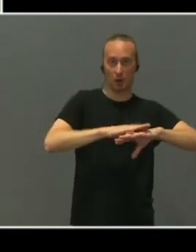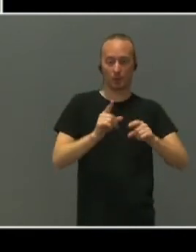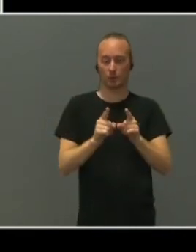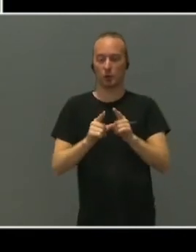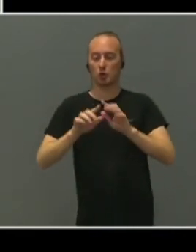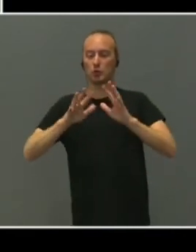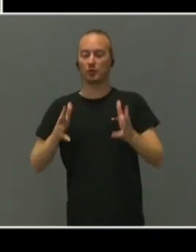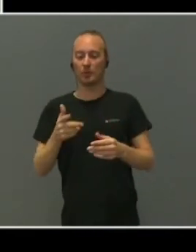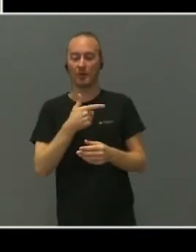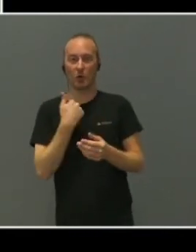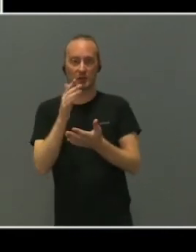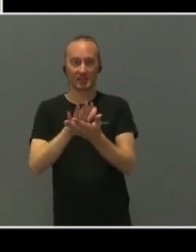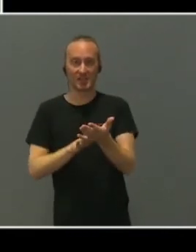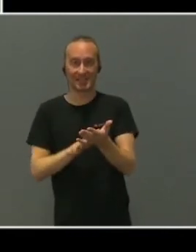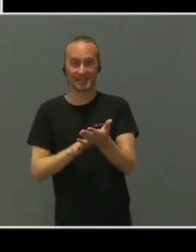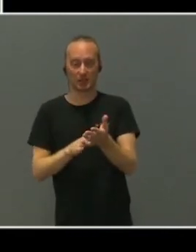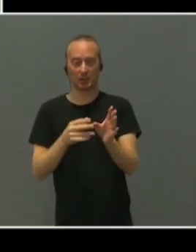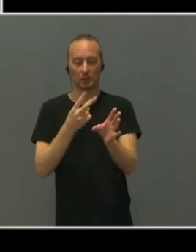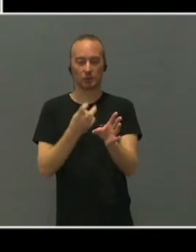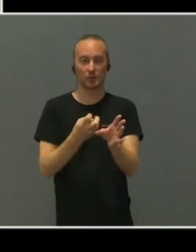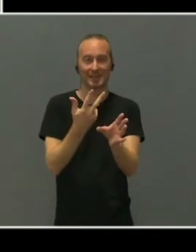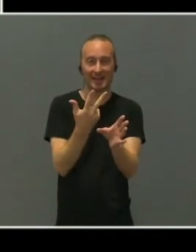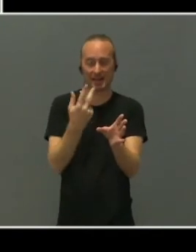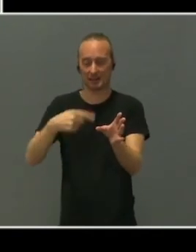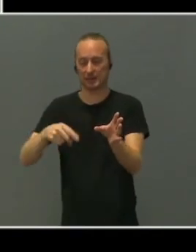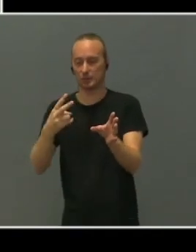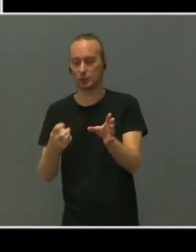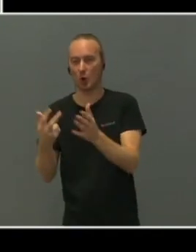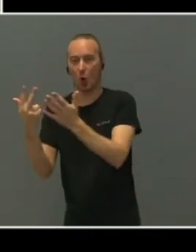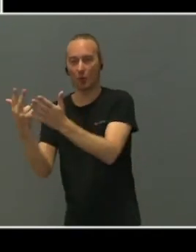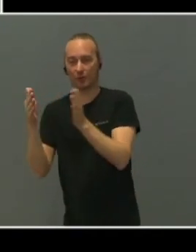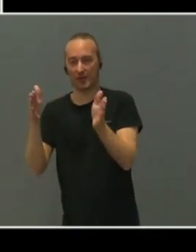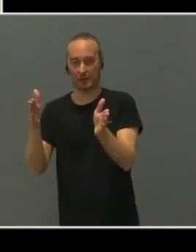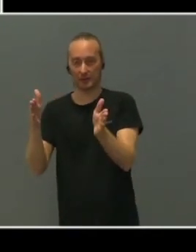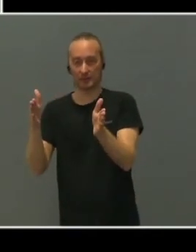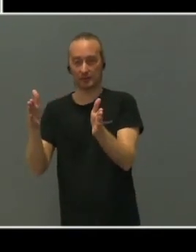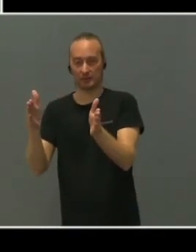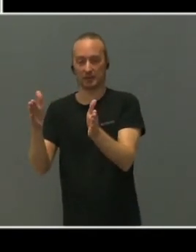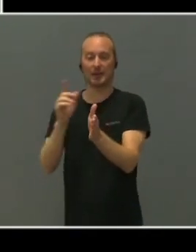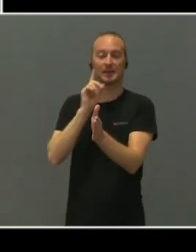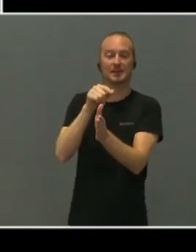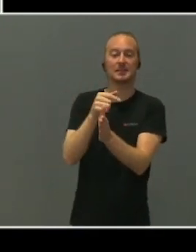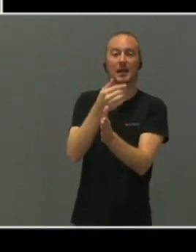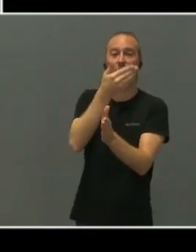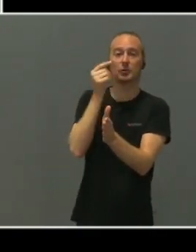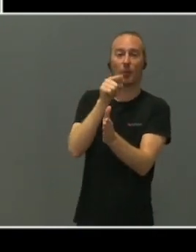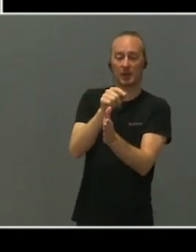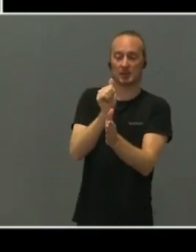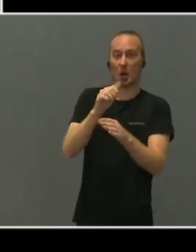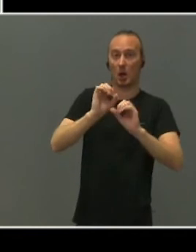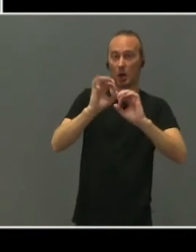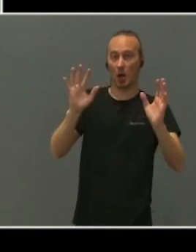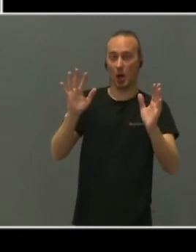for perioden 2023-2028. Den skal være klar neste sommer. Og det er